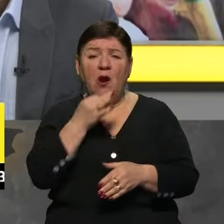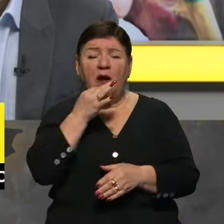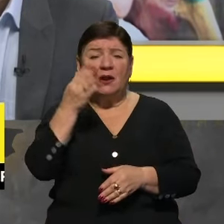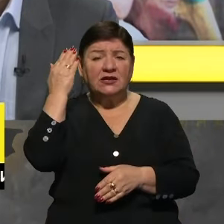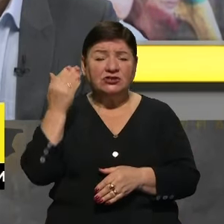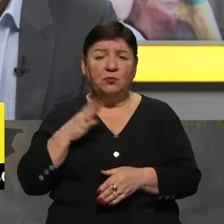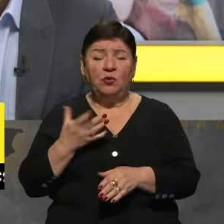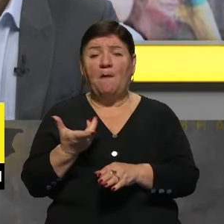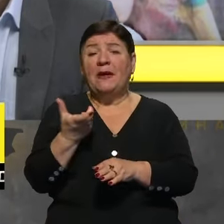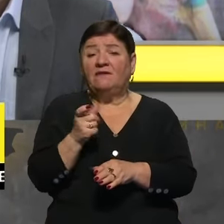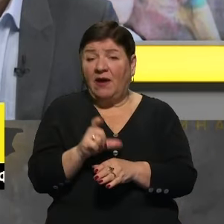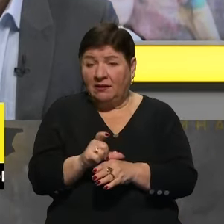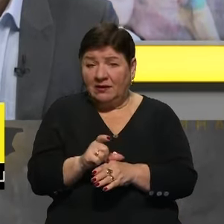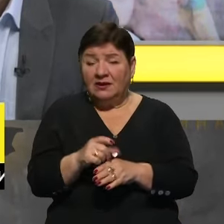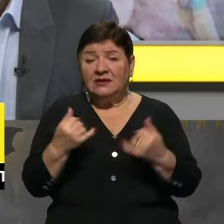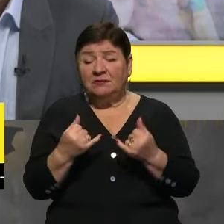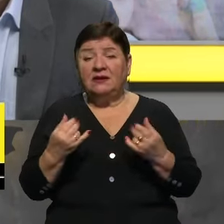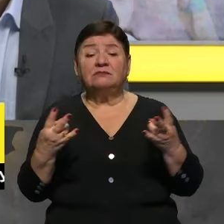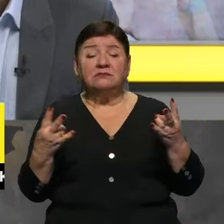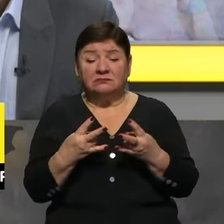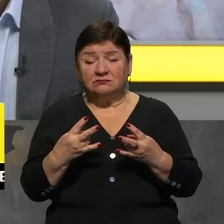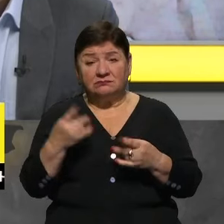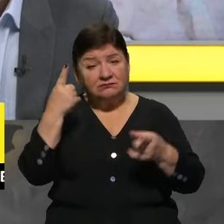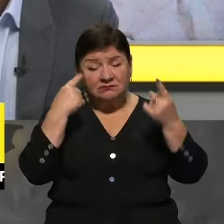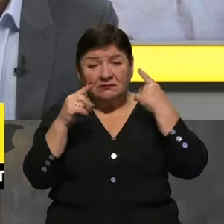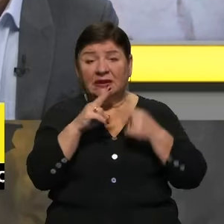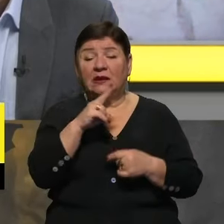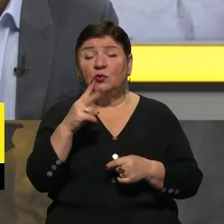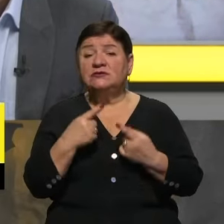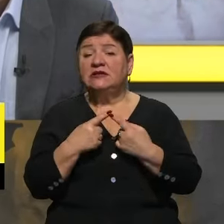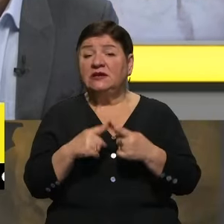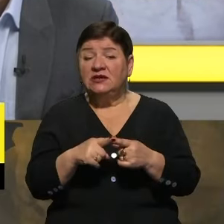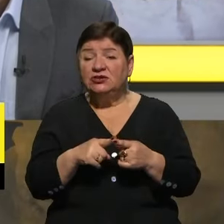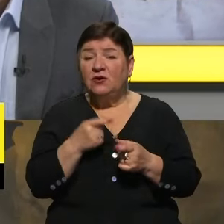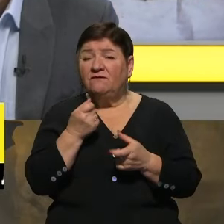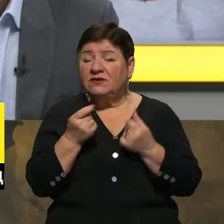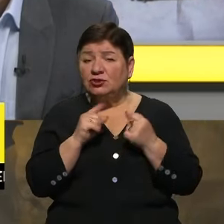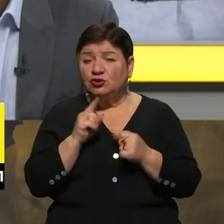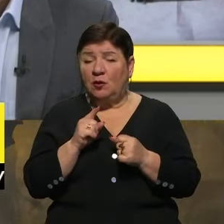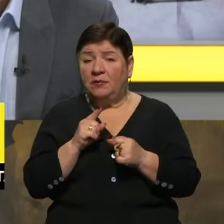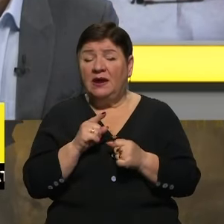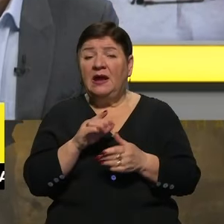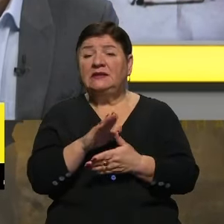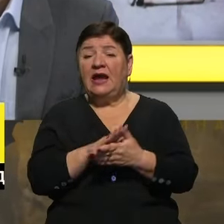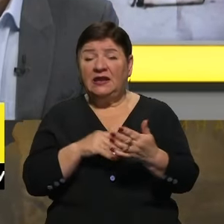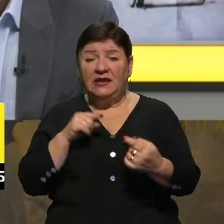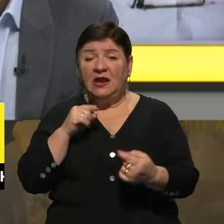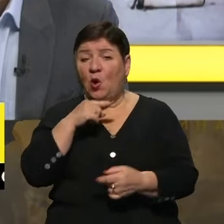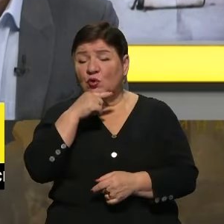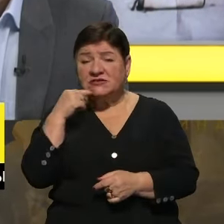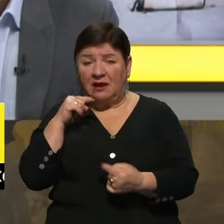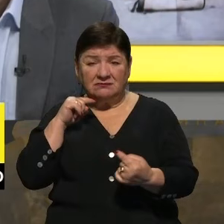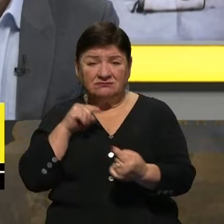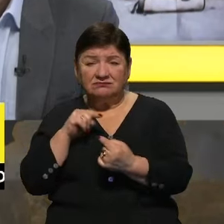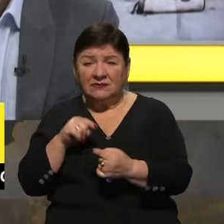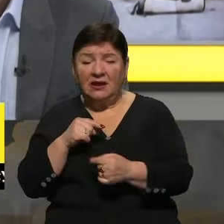перевага по цьому, то зараз треба щось таке от придумати, якусь таку технічну фішечку, щоб далі протидіяти росіянам. Ну, і засоби реп, звісно,